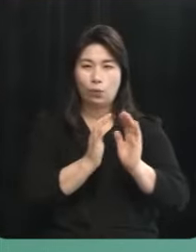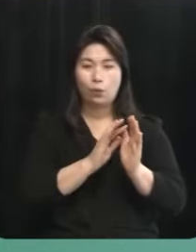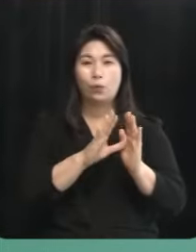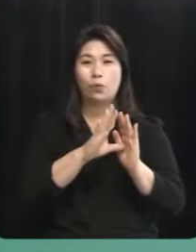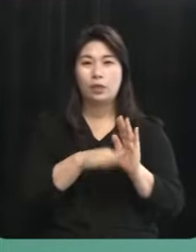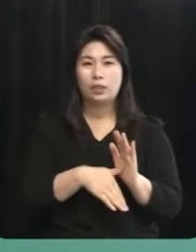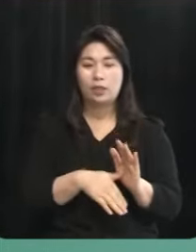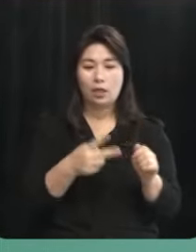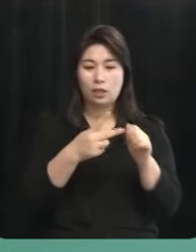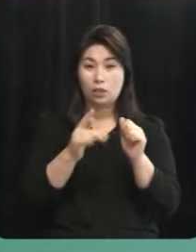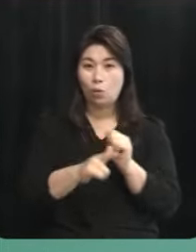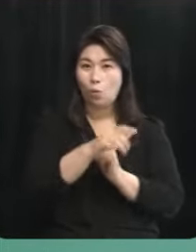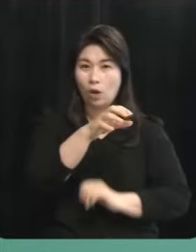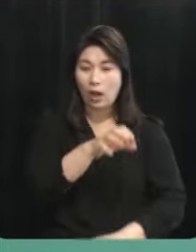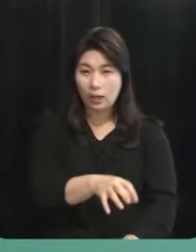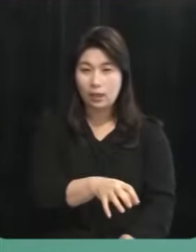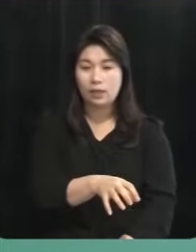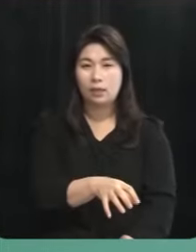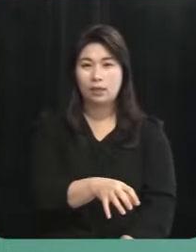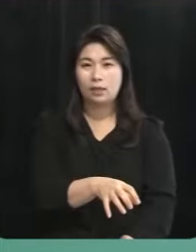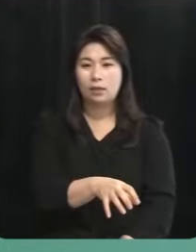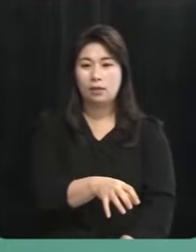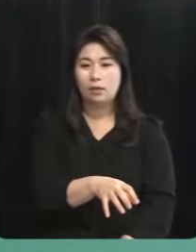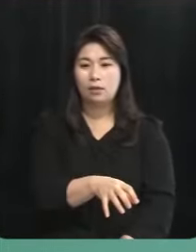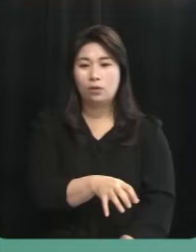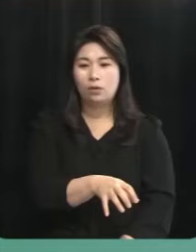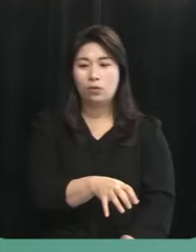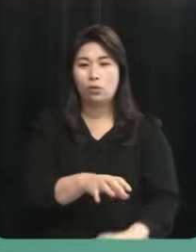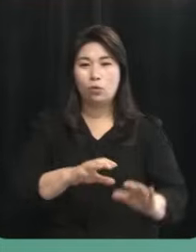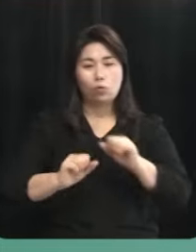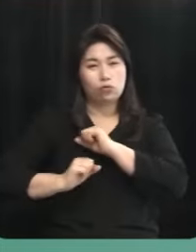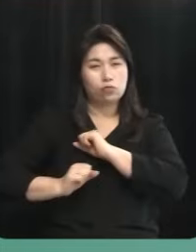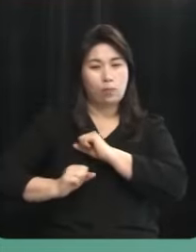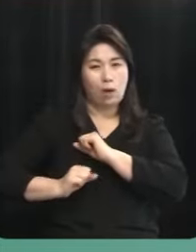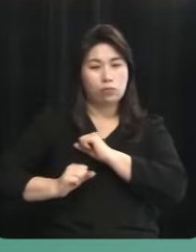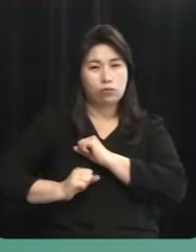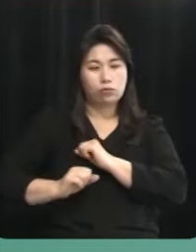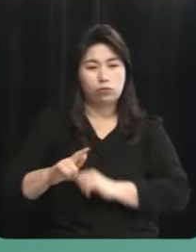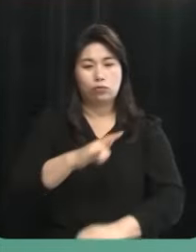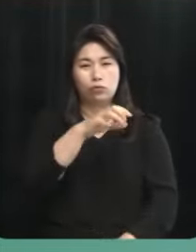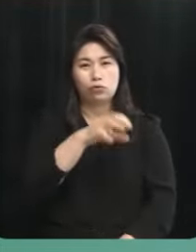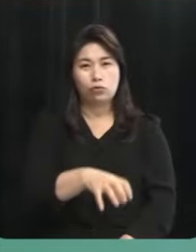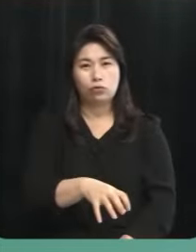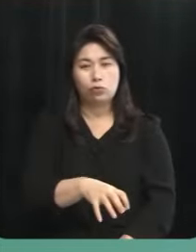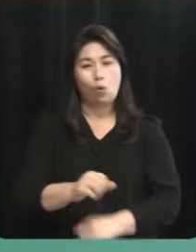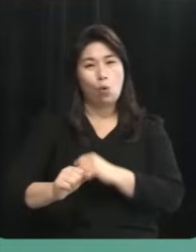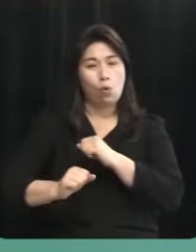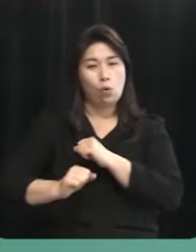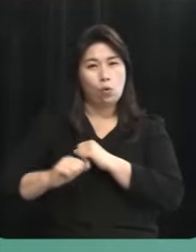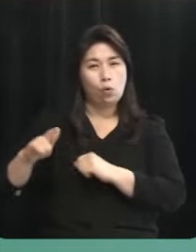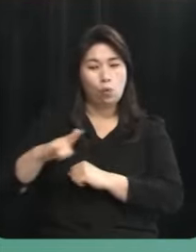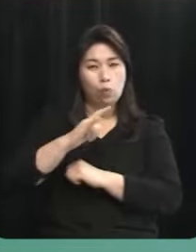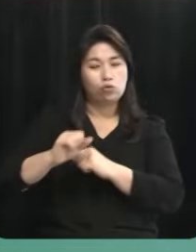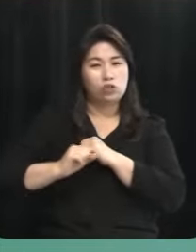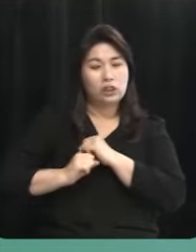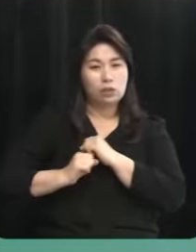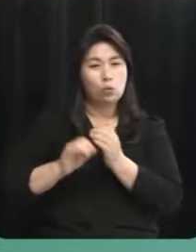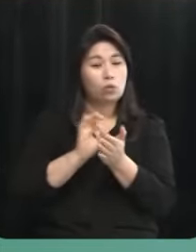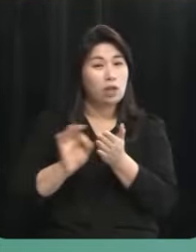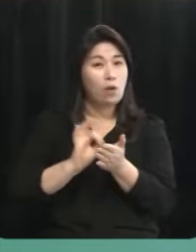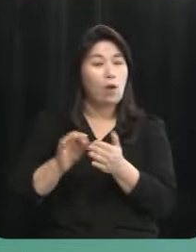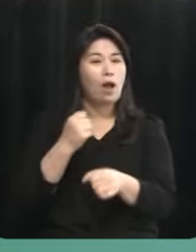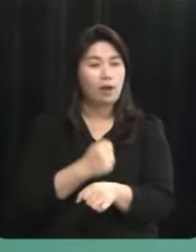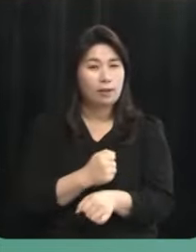제2공항이 제2공항의 국방부에서 제2공항의 공군기지로 이것을 사용하겠다